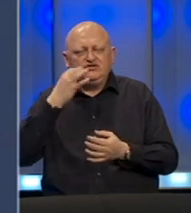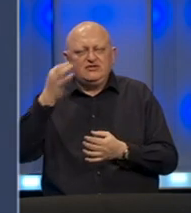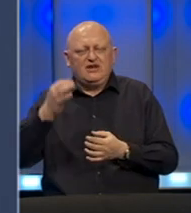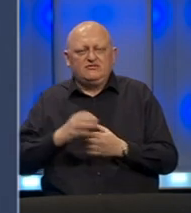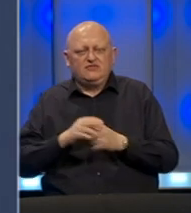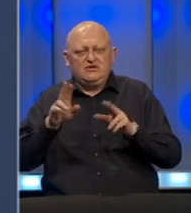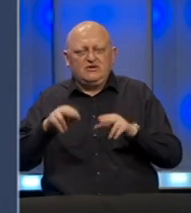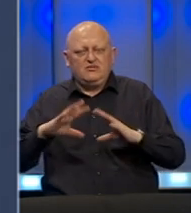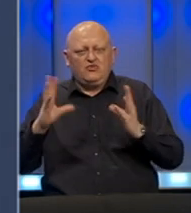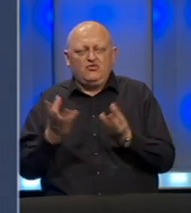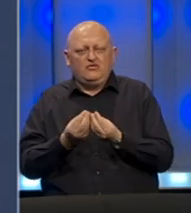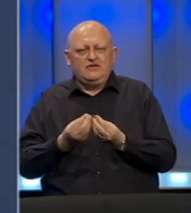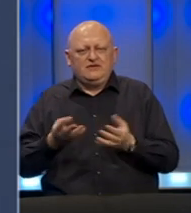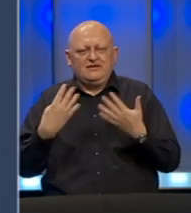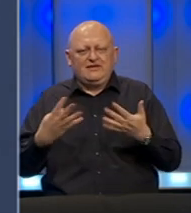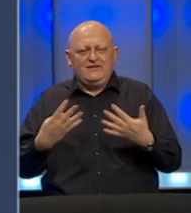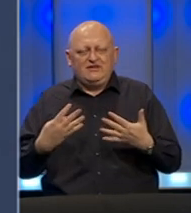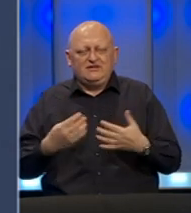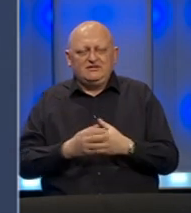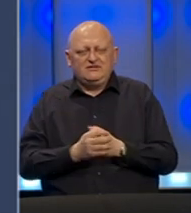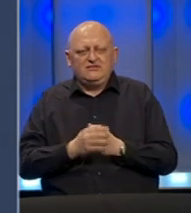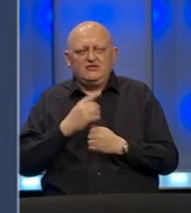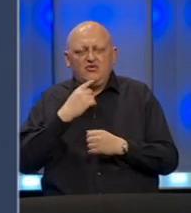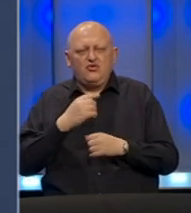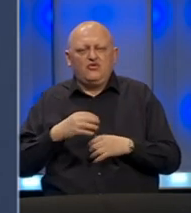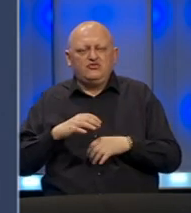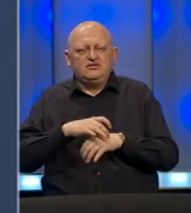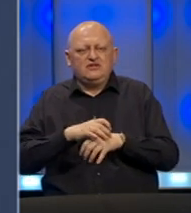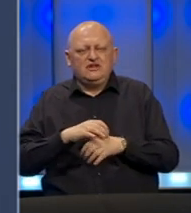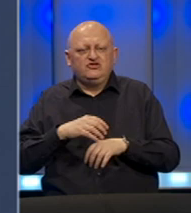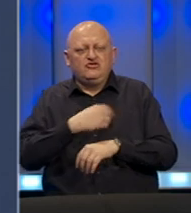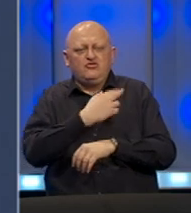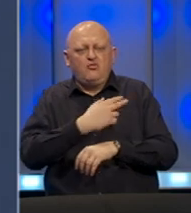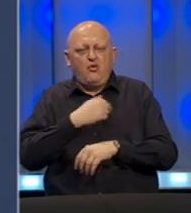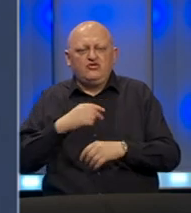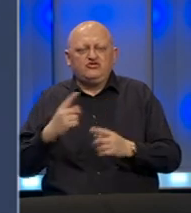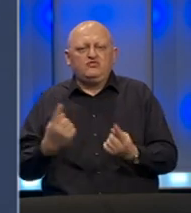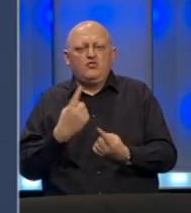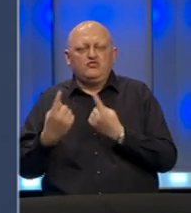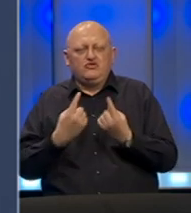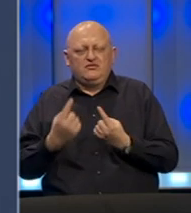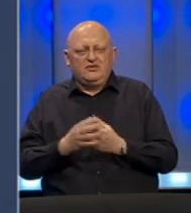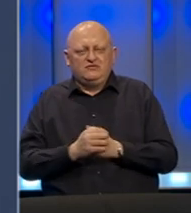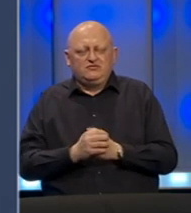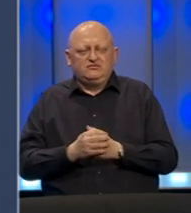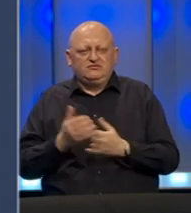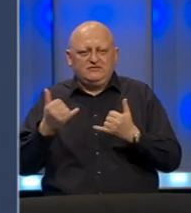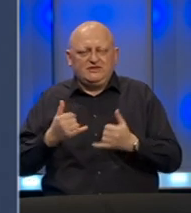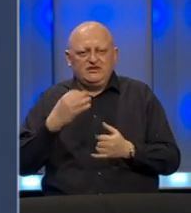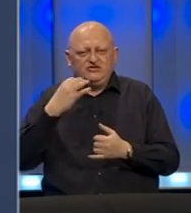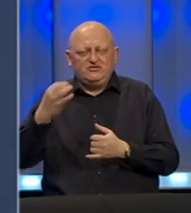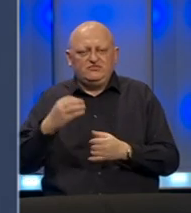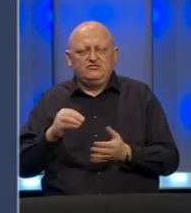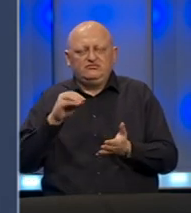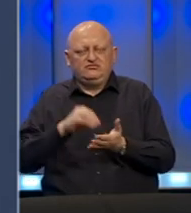imamo ukupno 90, koji se liječe u bolniškim uvjetima. Sa današnjim danom